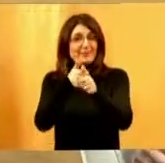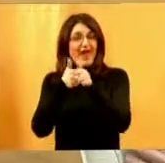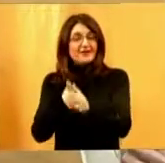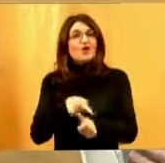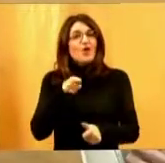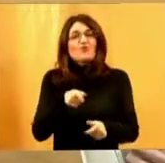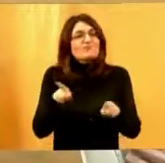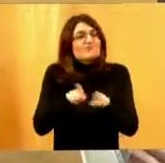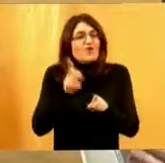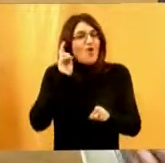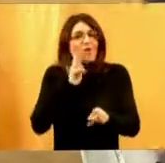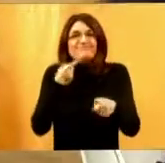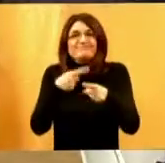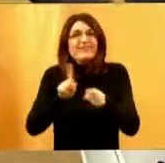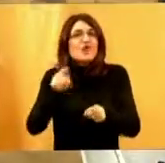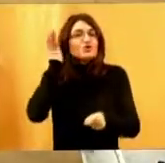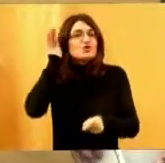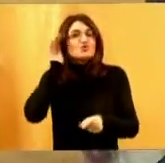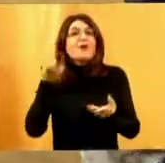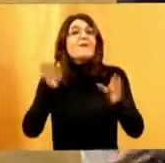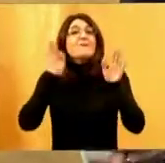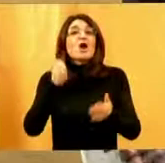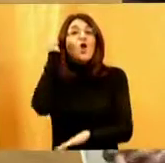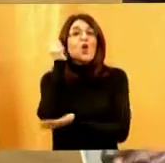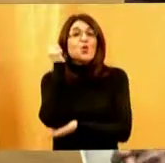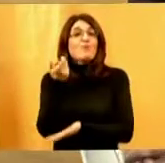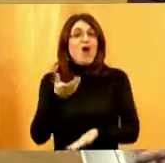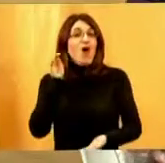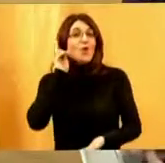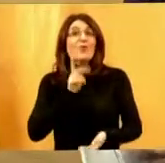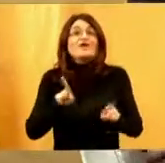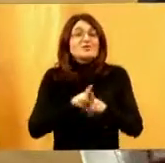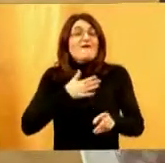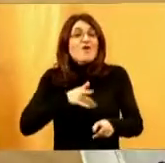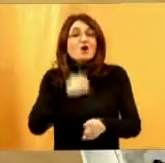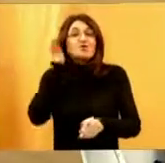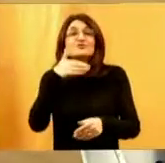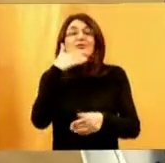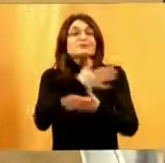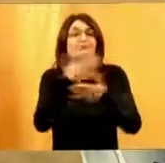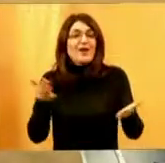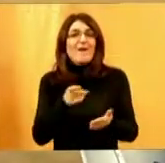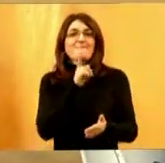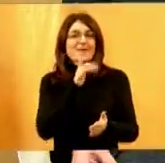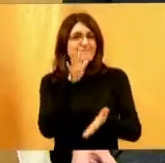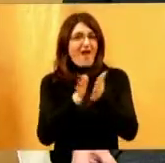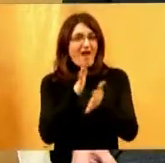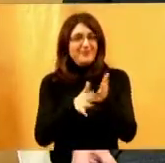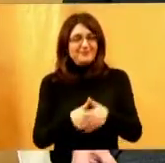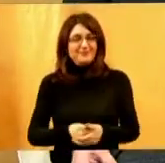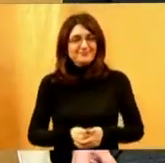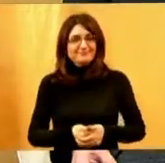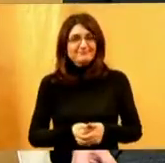u prikraćenom položaju da čuju pa makar i bedastoče. Pa kao što mi slijepi smo često puta uskraćeni da,